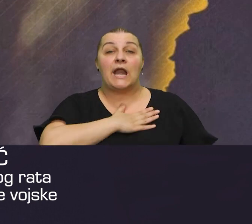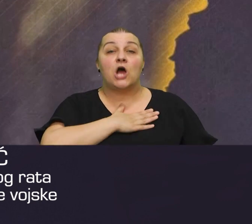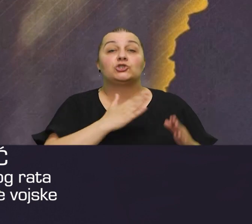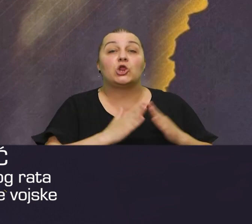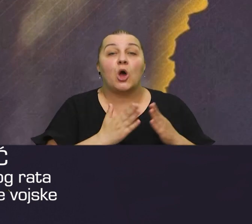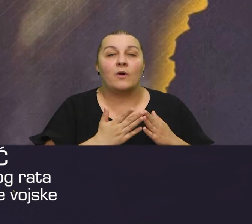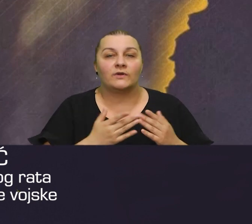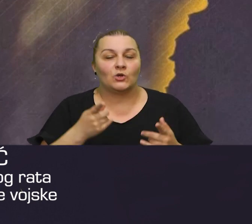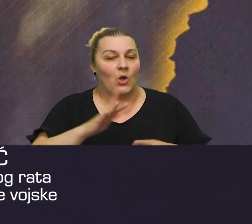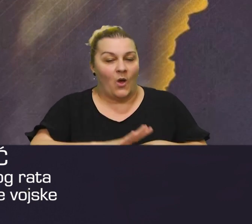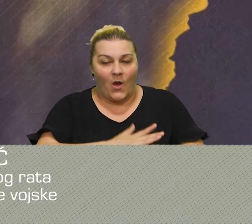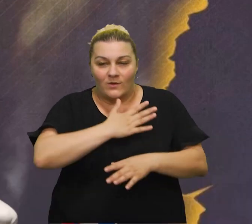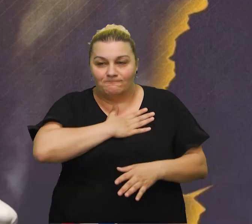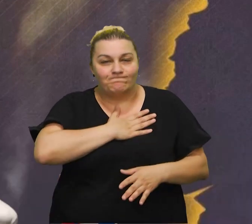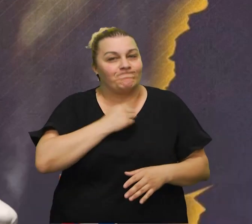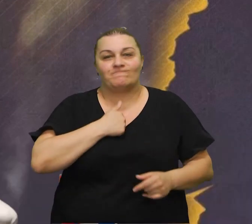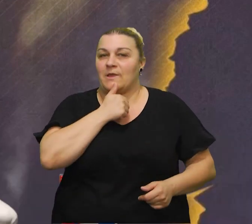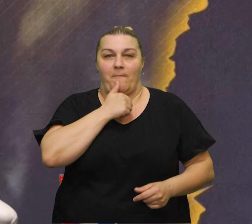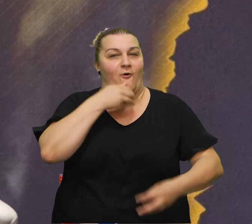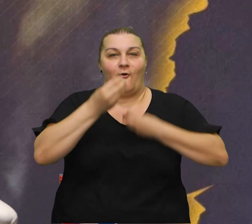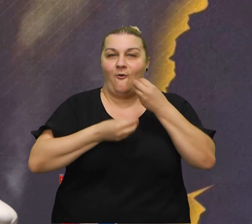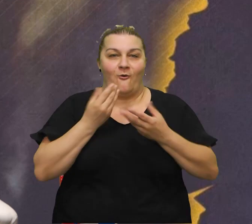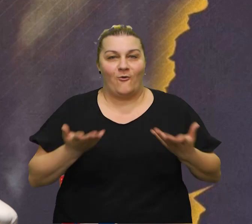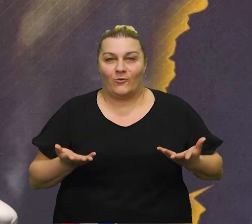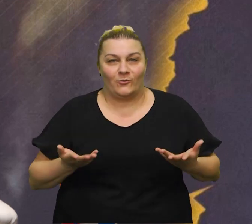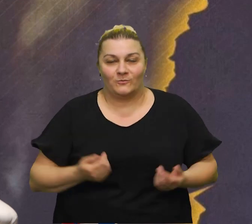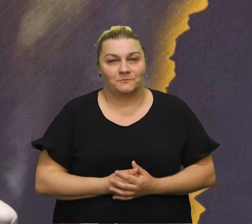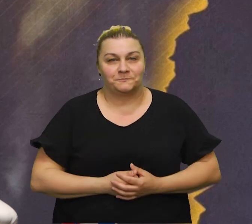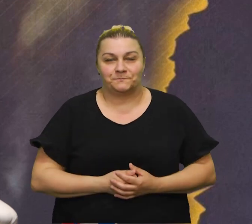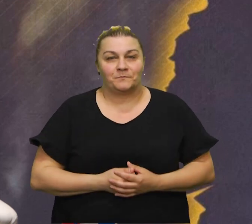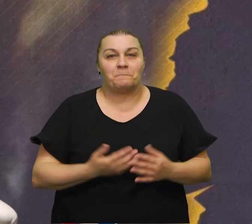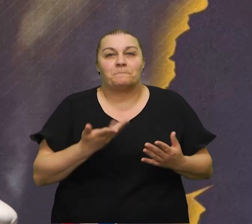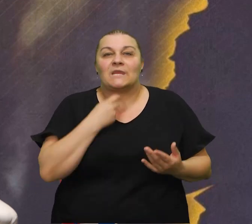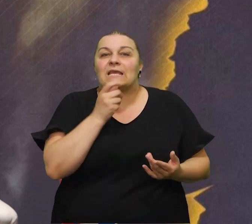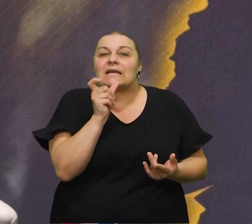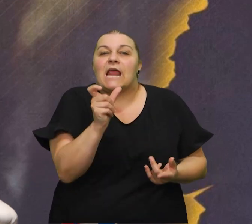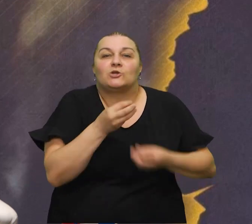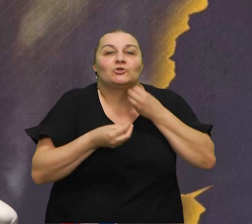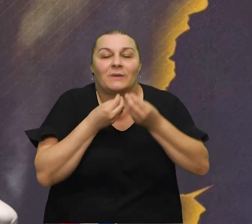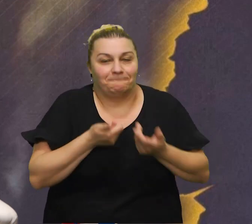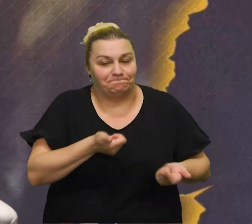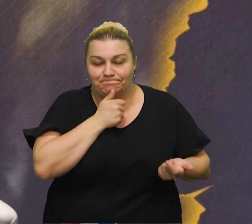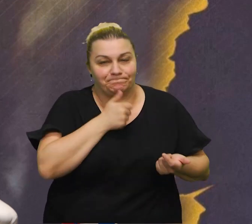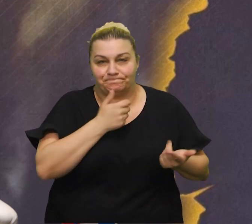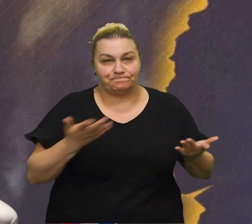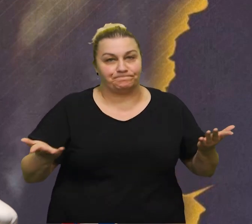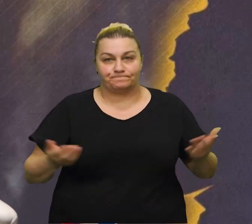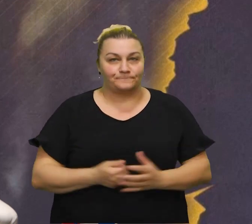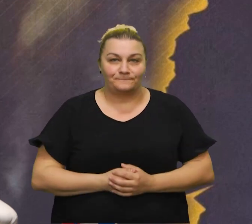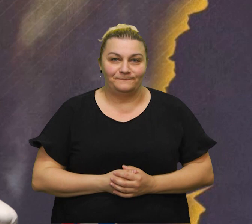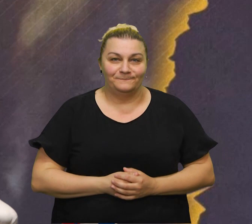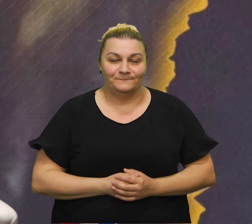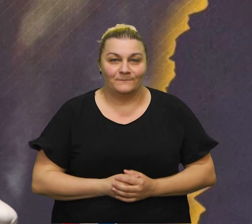to to je osjećaj koji se ne može upisan nema te riješik nema toga šta može šta može